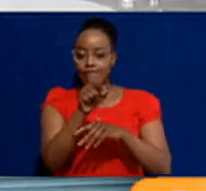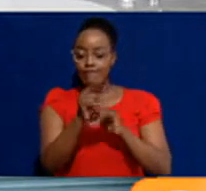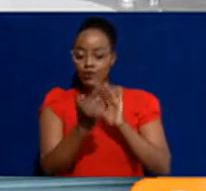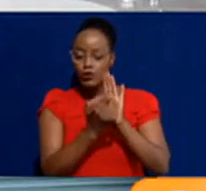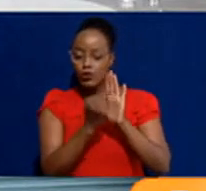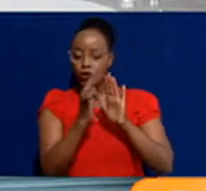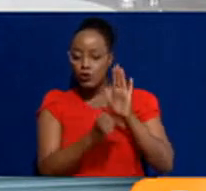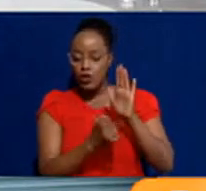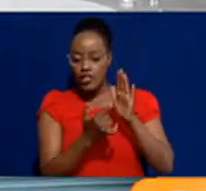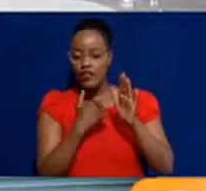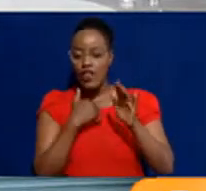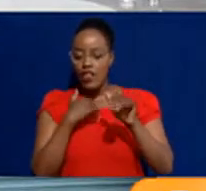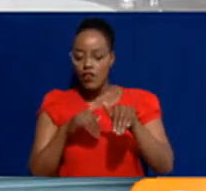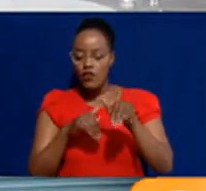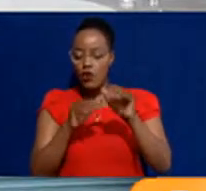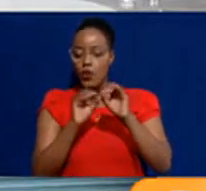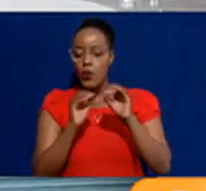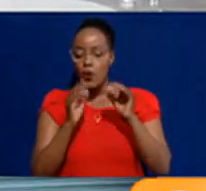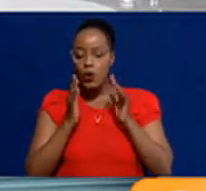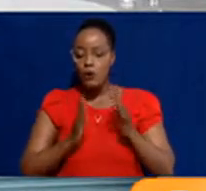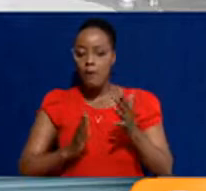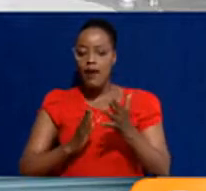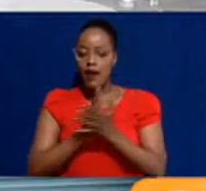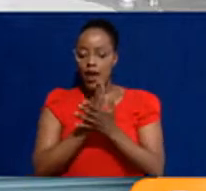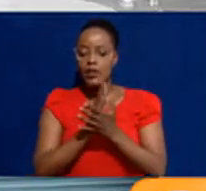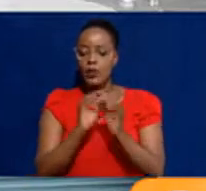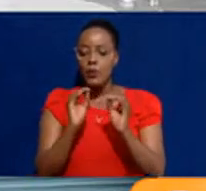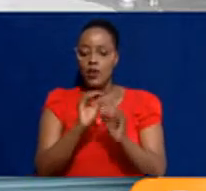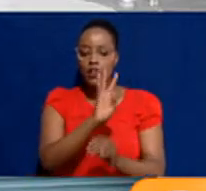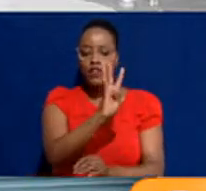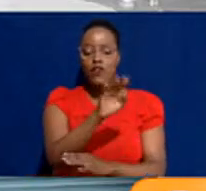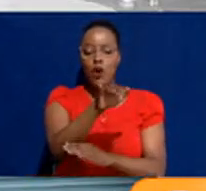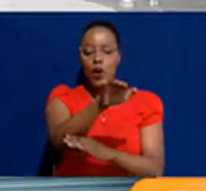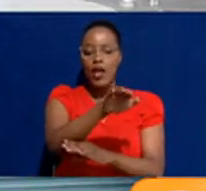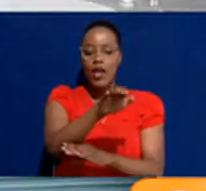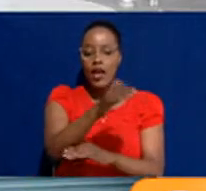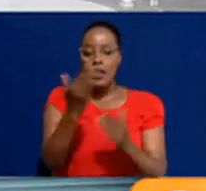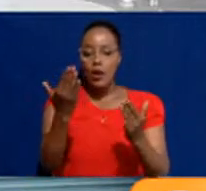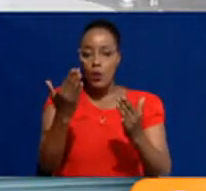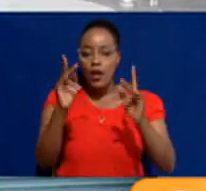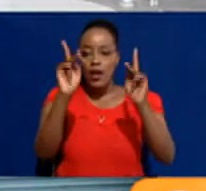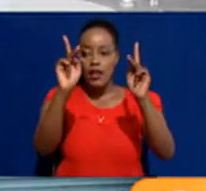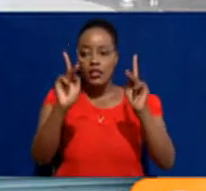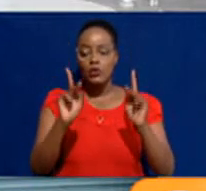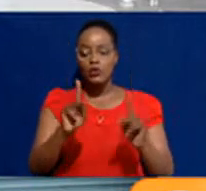liyonyesha ukiukaji wa haki za binadam katika maineo mane tijini kisumu.